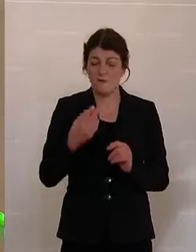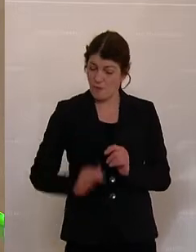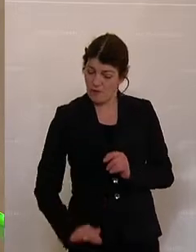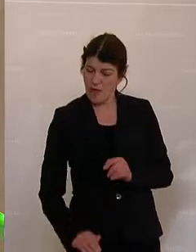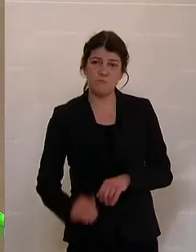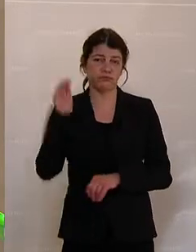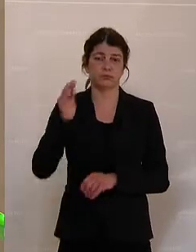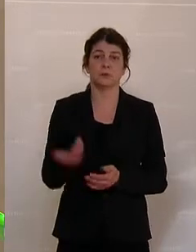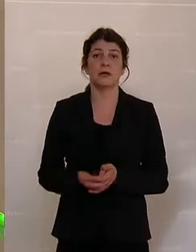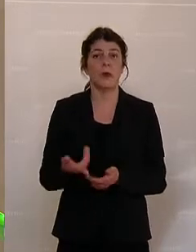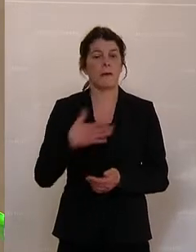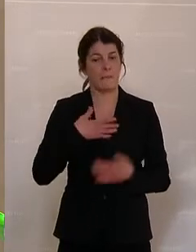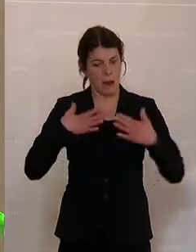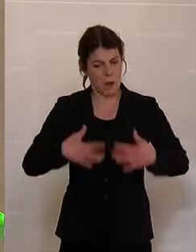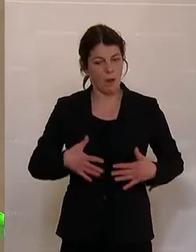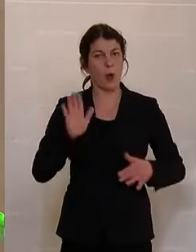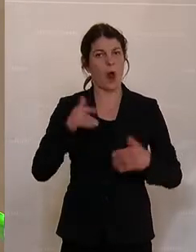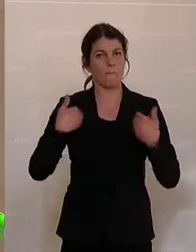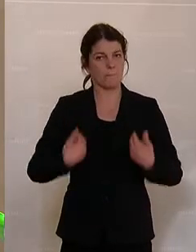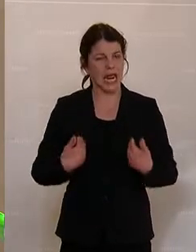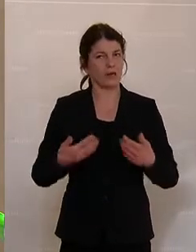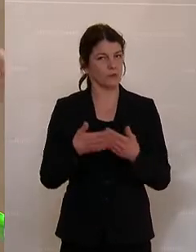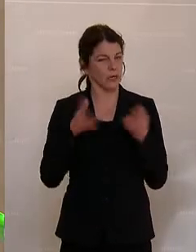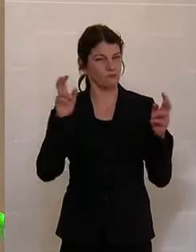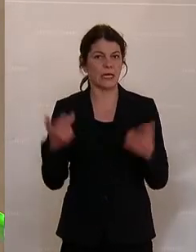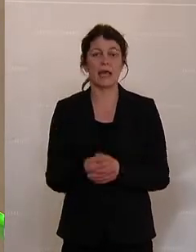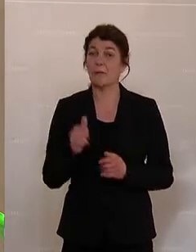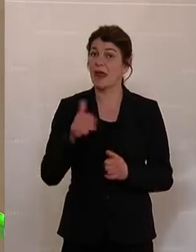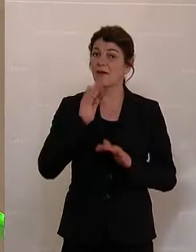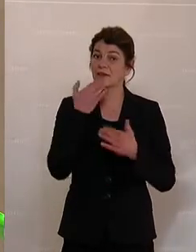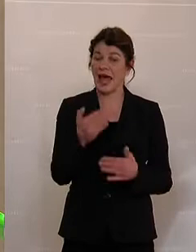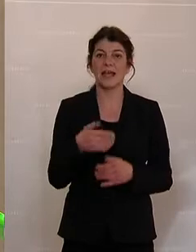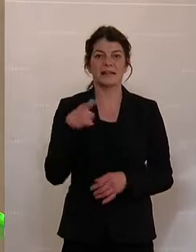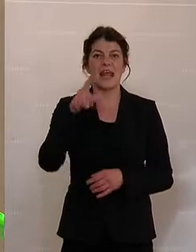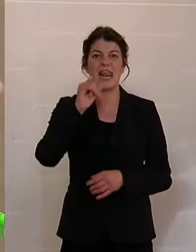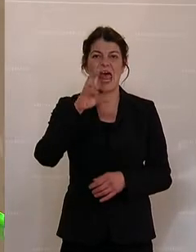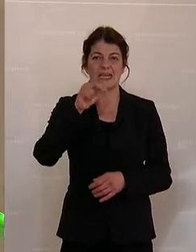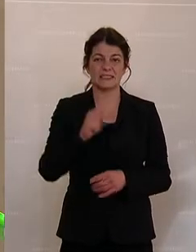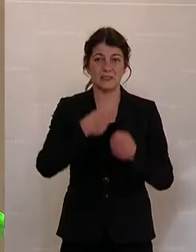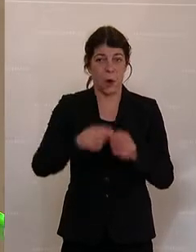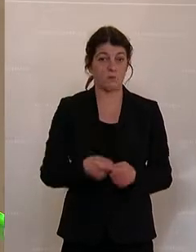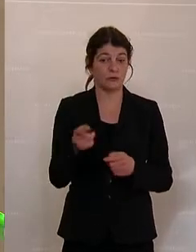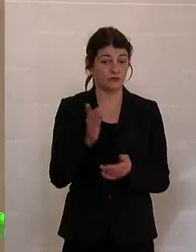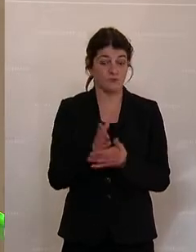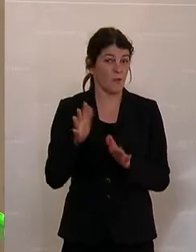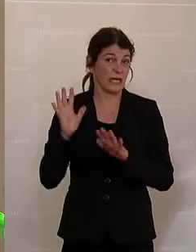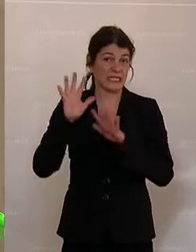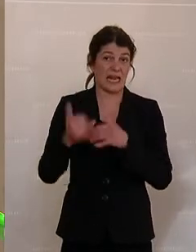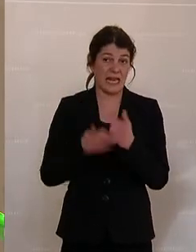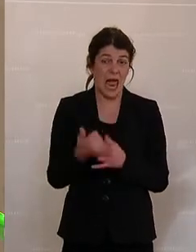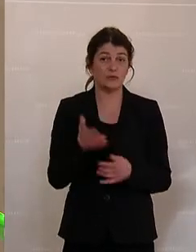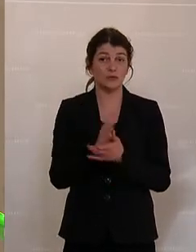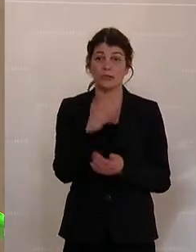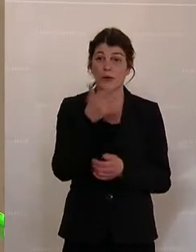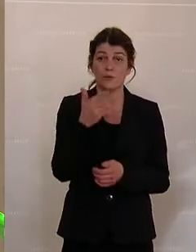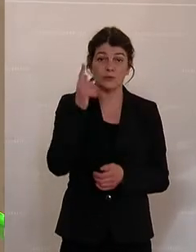auf, wie zum Beispiel Mein Körper gehört mir. Und an dieser Stelle einmal danke an diese Lions Clubs, die seit einem Jahrzehnt ungefähr schon 250